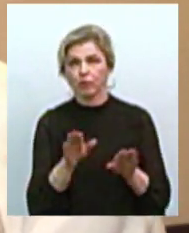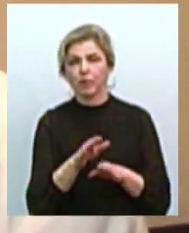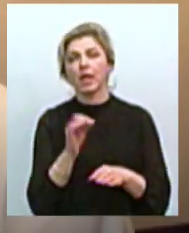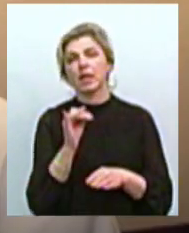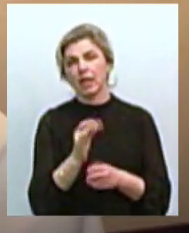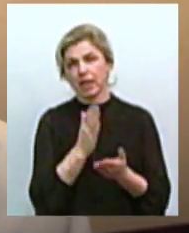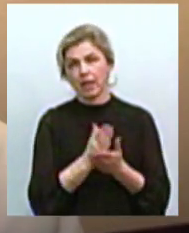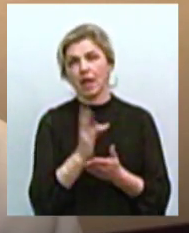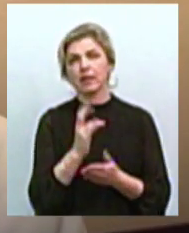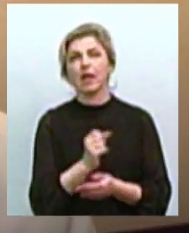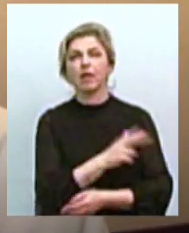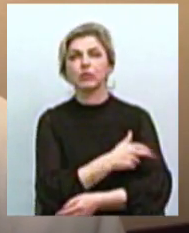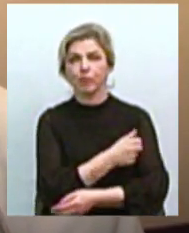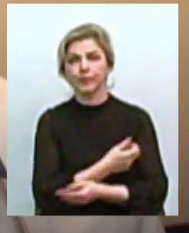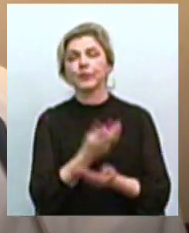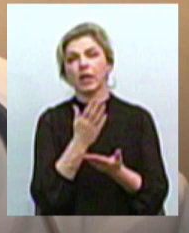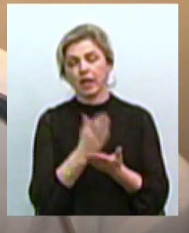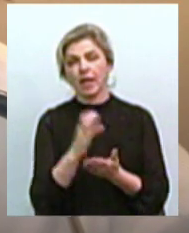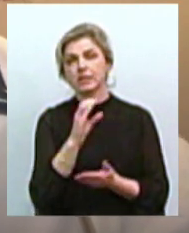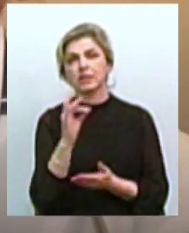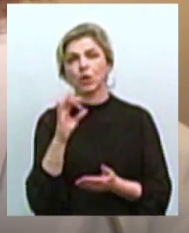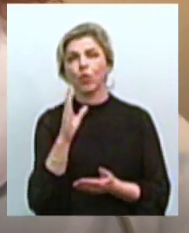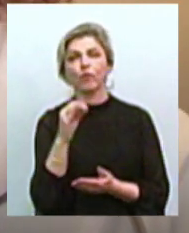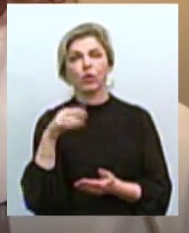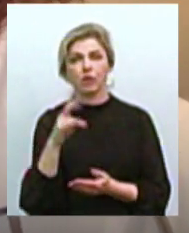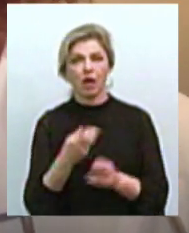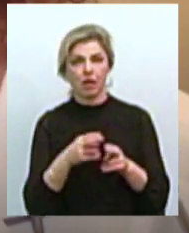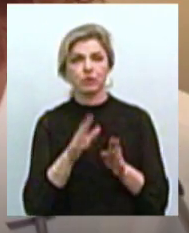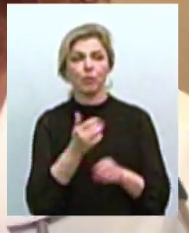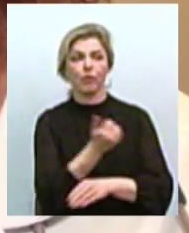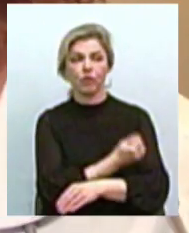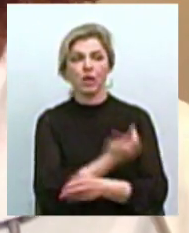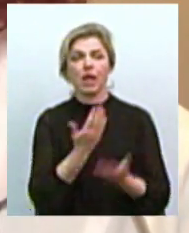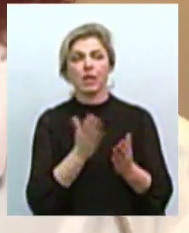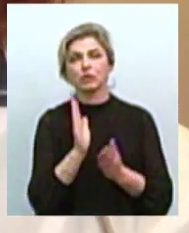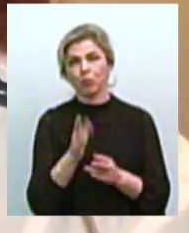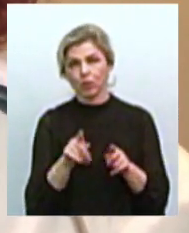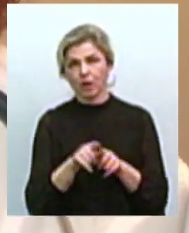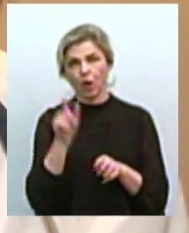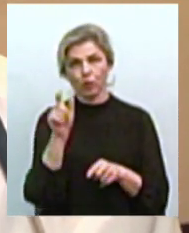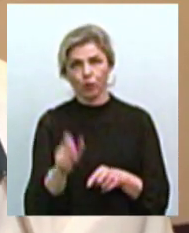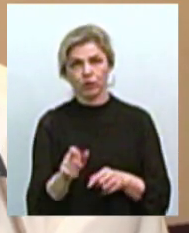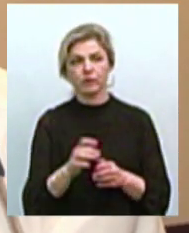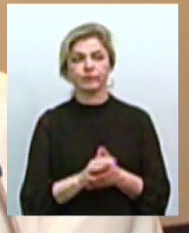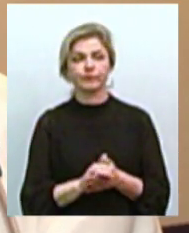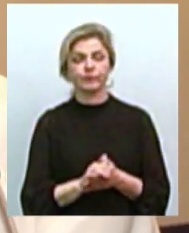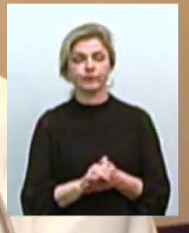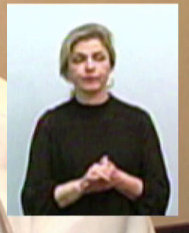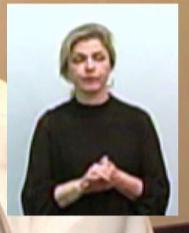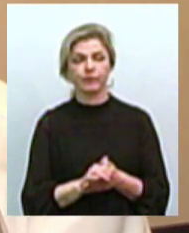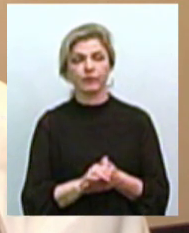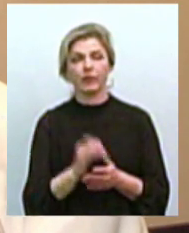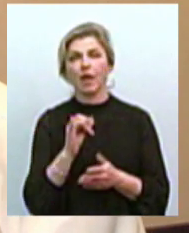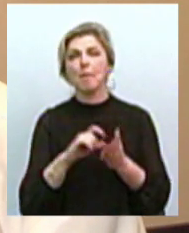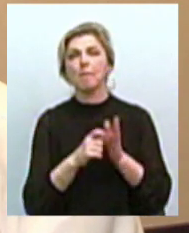нас в стаціонарі є сироватка, яка буде вводитися, якщо, не дай Боже, буде така людина. Є окремі бокси, це палати, де